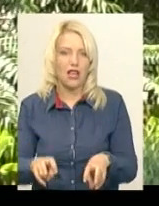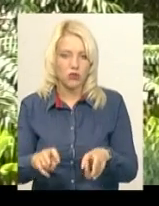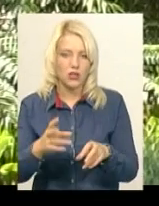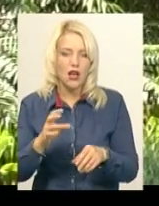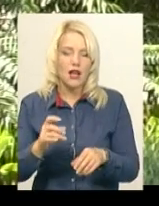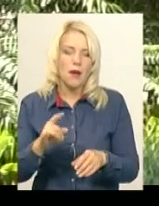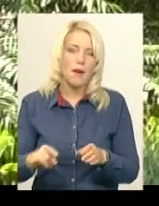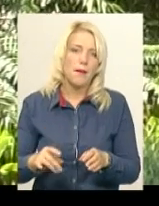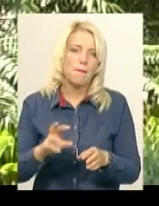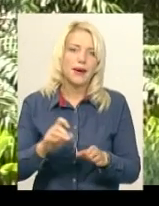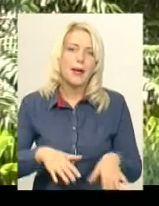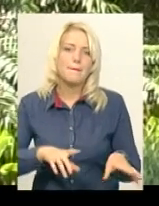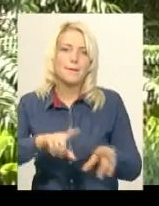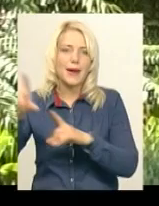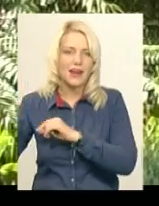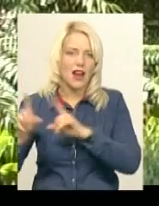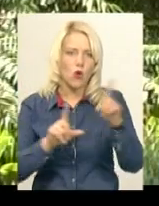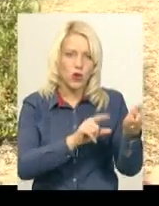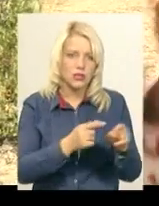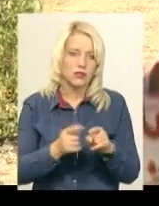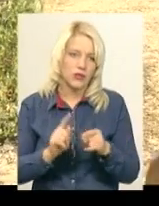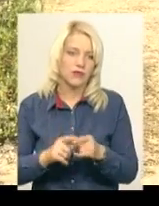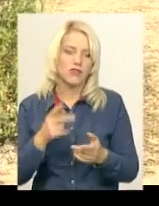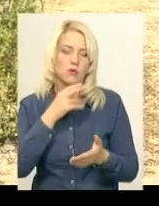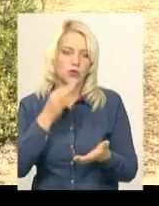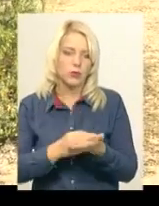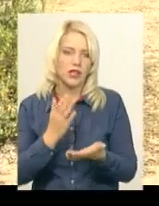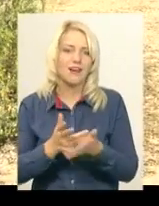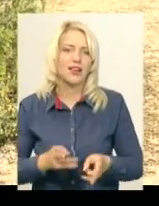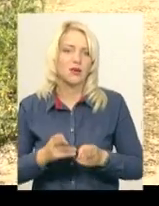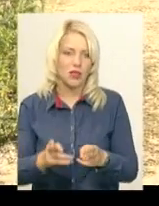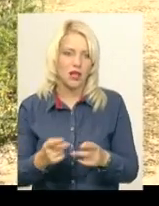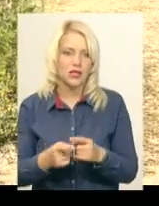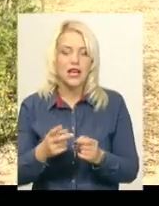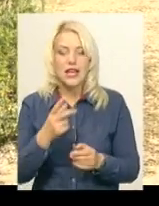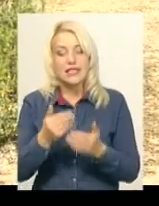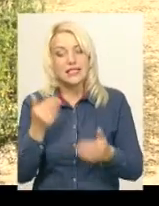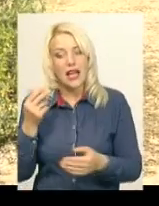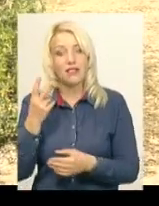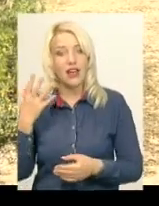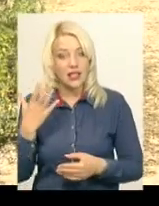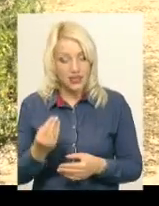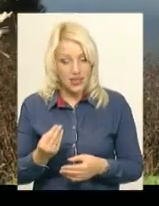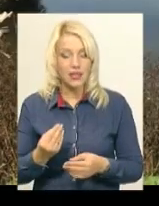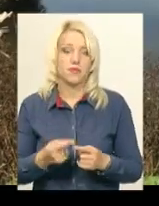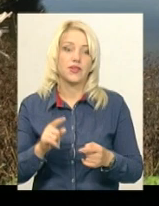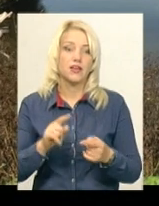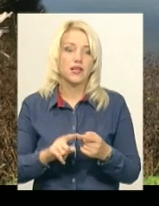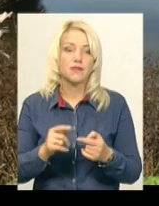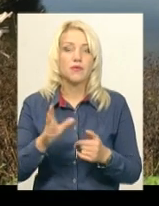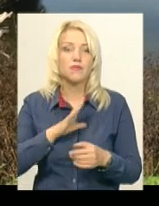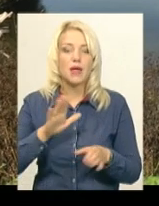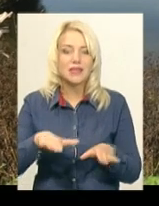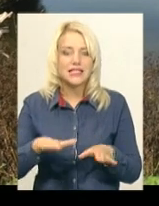передбачена також і кримінальна відповідальність. За словами Людмили Збараш, за два дні до того, як лелека прийшов до її подвір'я, на місцевому ставку